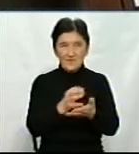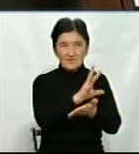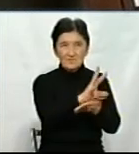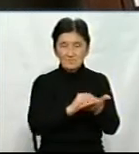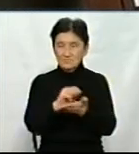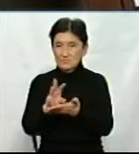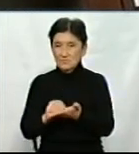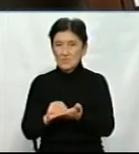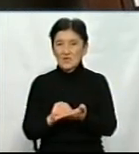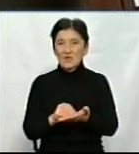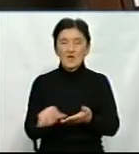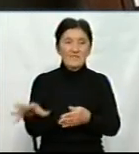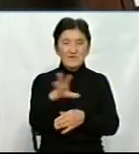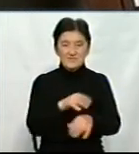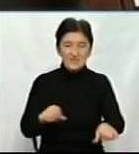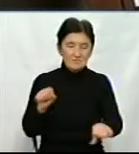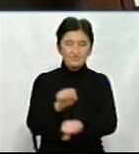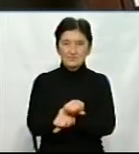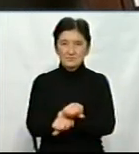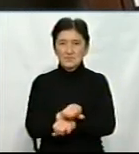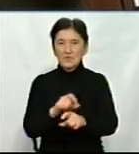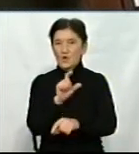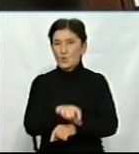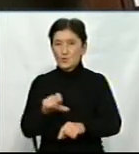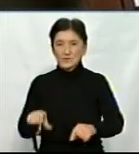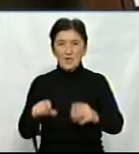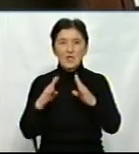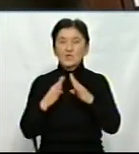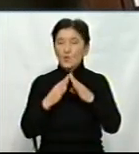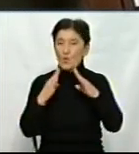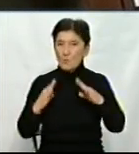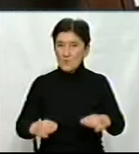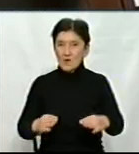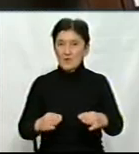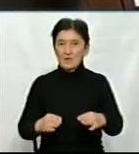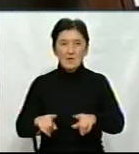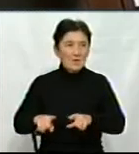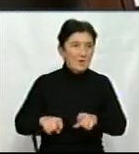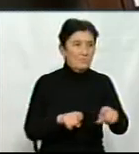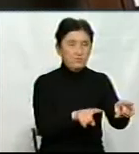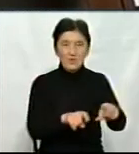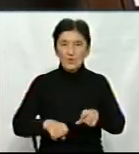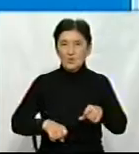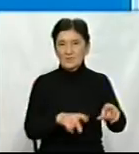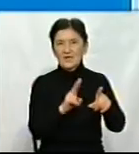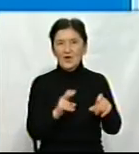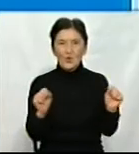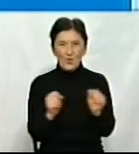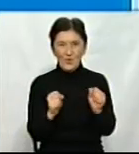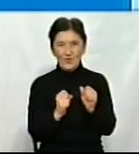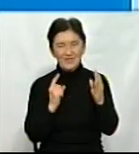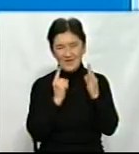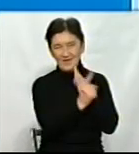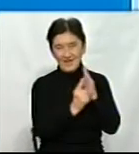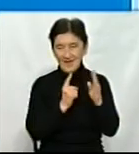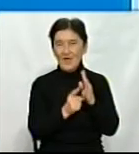світ став на карантин, люди вдома бігають до холодильника частіше, ніж коли вони ходять на роботу.